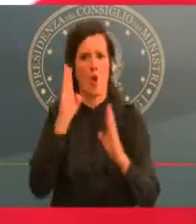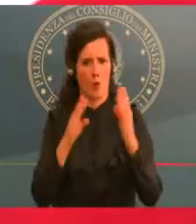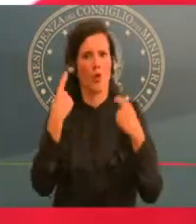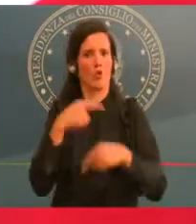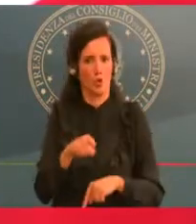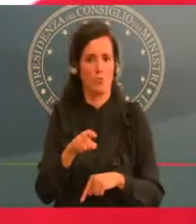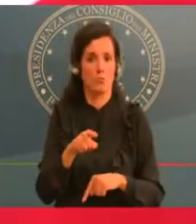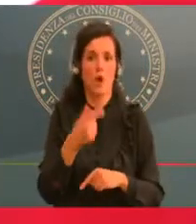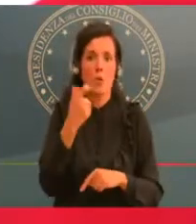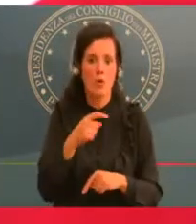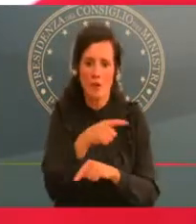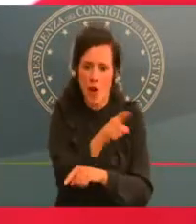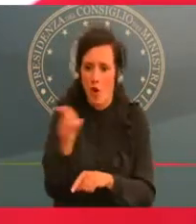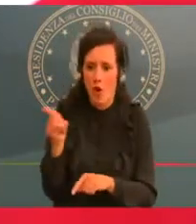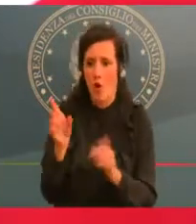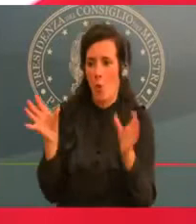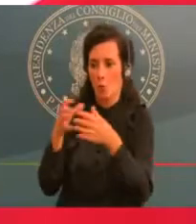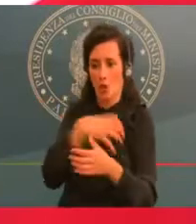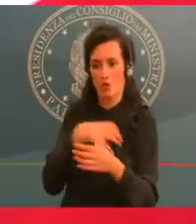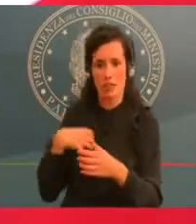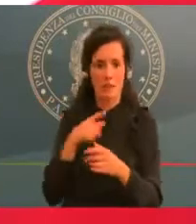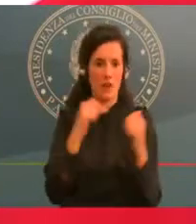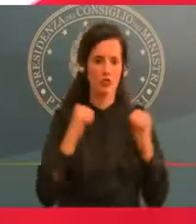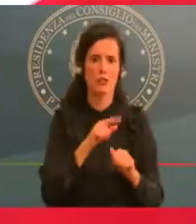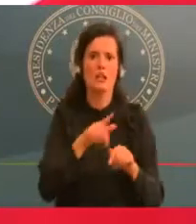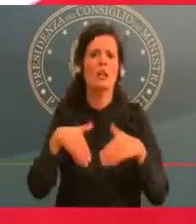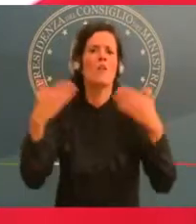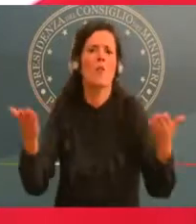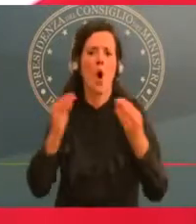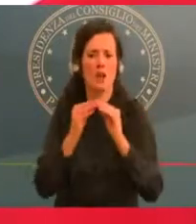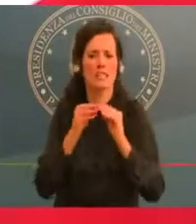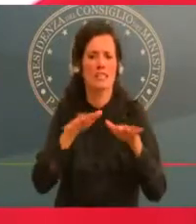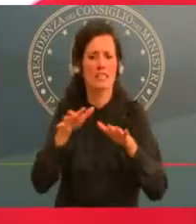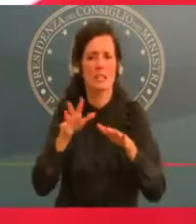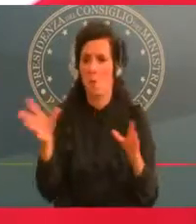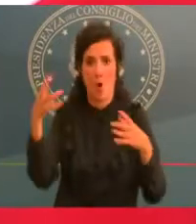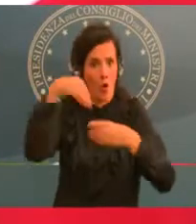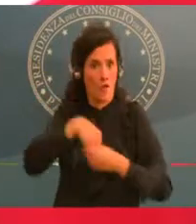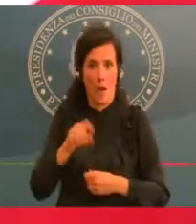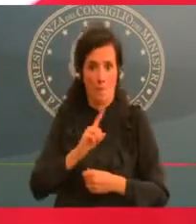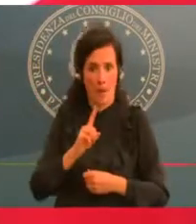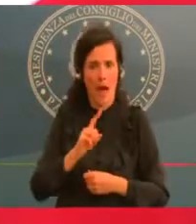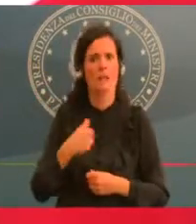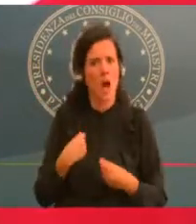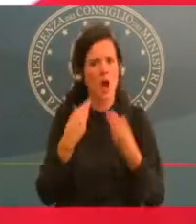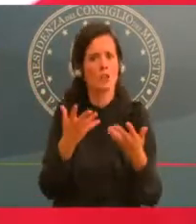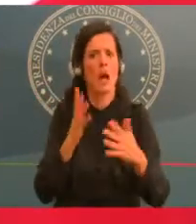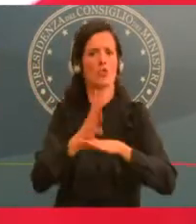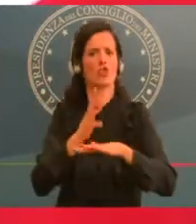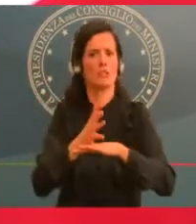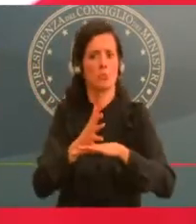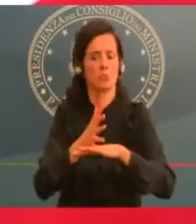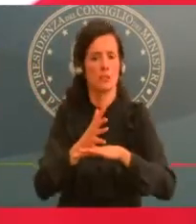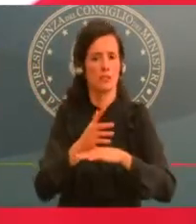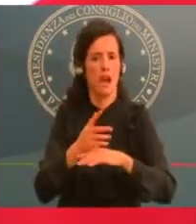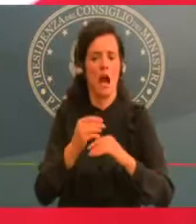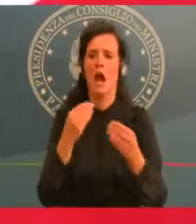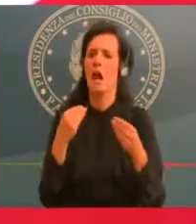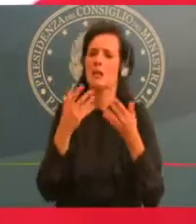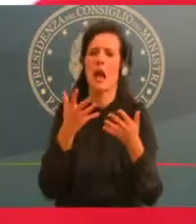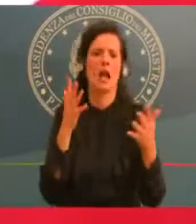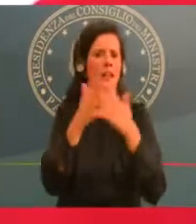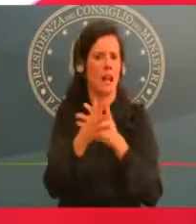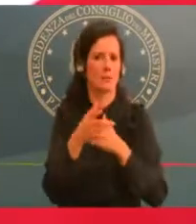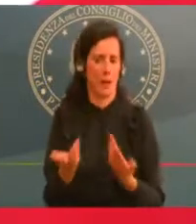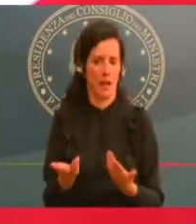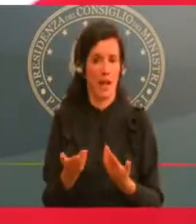chiaro che quando si adottano poi gli esiti dei singoli monitoraggi, e lo fa il Ministro della